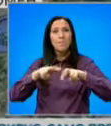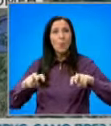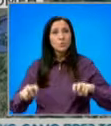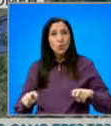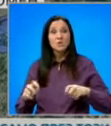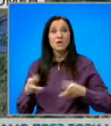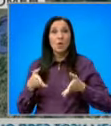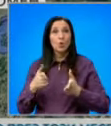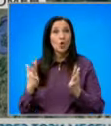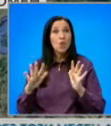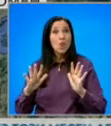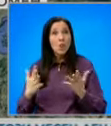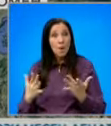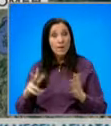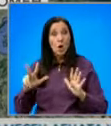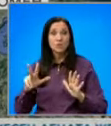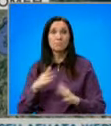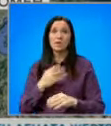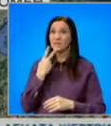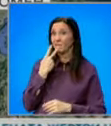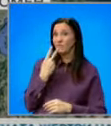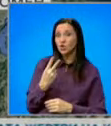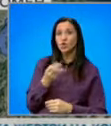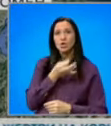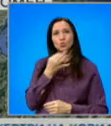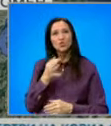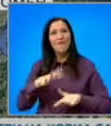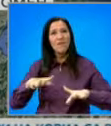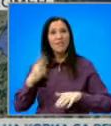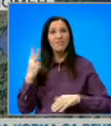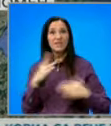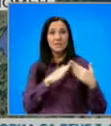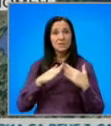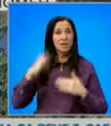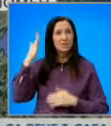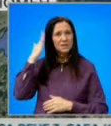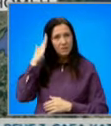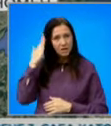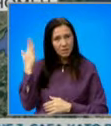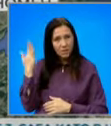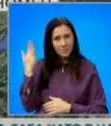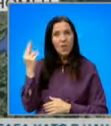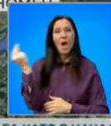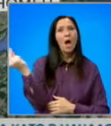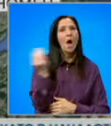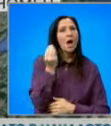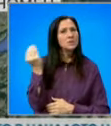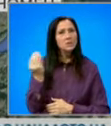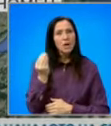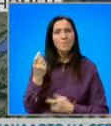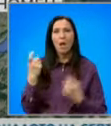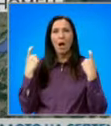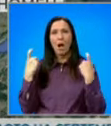основно речи, че се случва чрез влияние на двете съседни страни Сърбия и